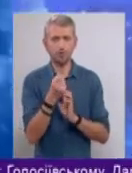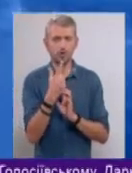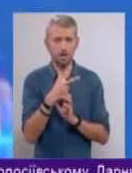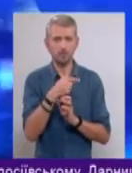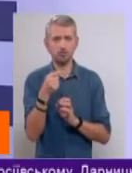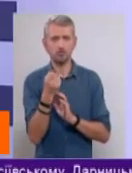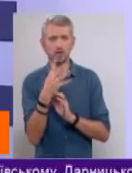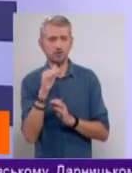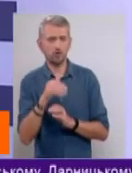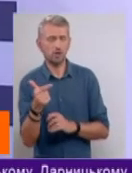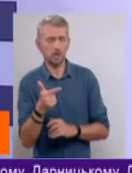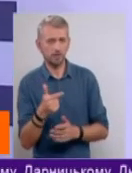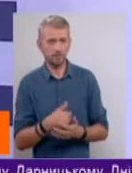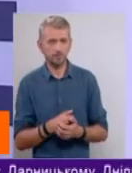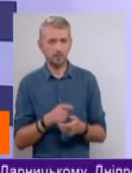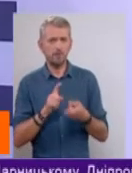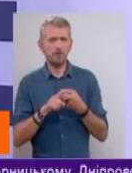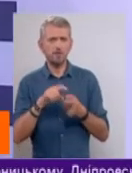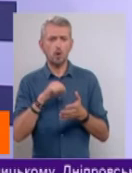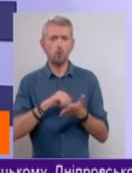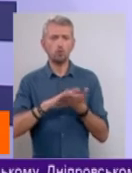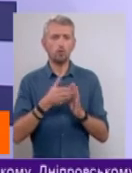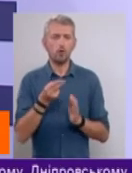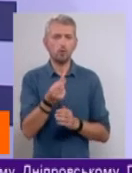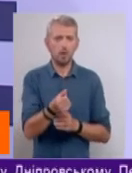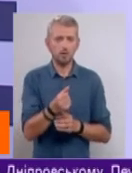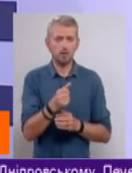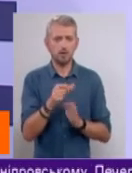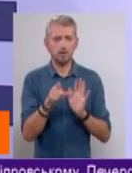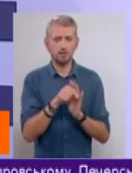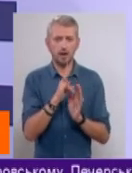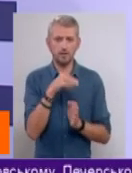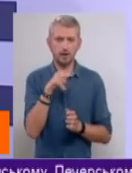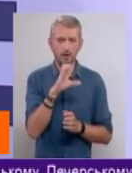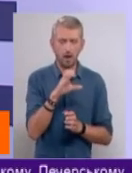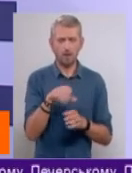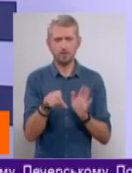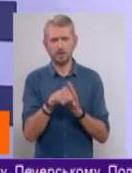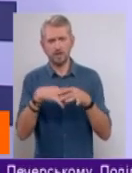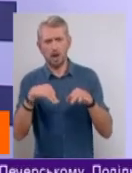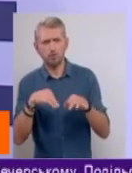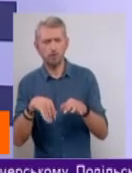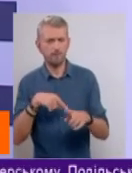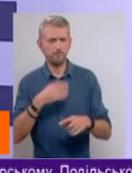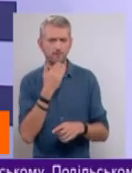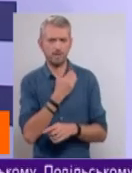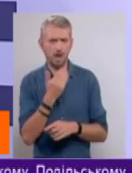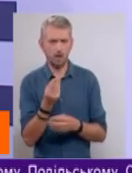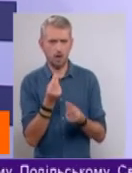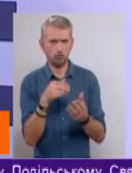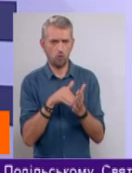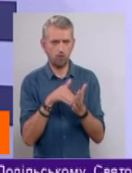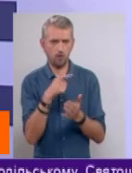-14 тысяч гривен. В зависимости от условия оплаты. с НДС, транспортом. Это финальная уже финальная стоимость газа для